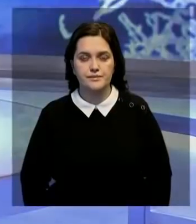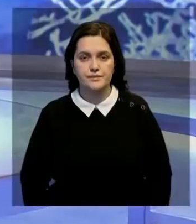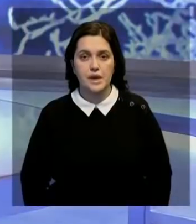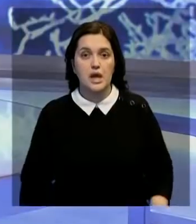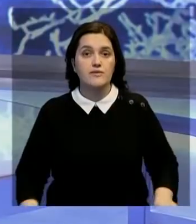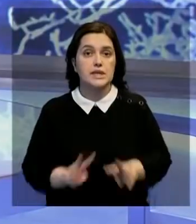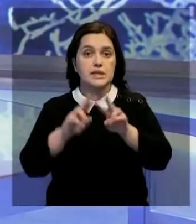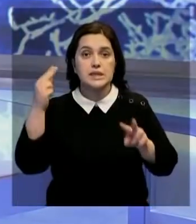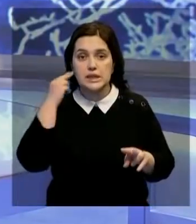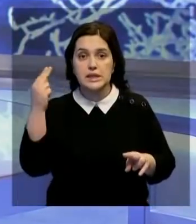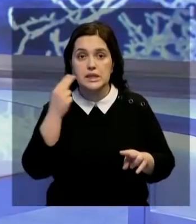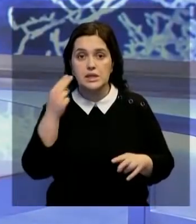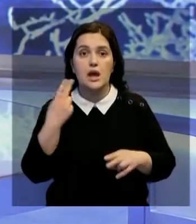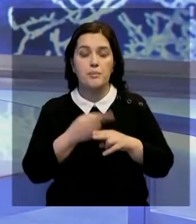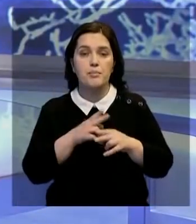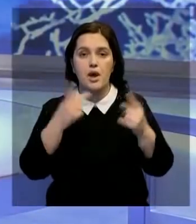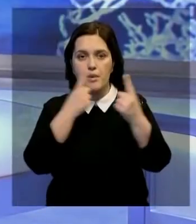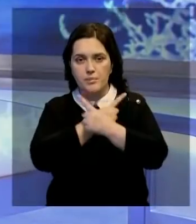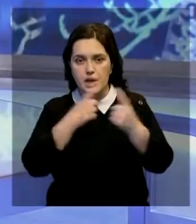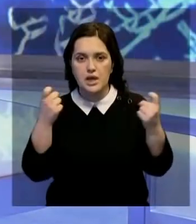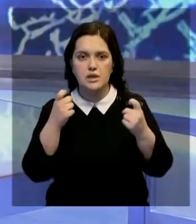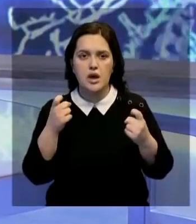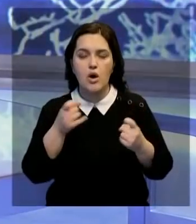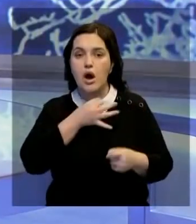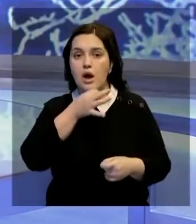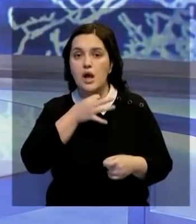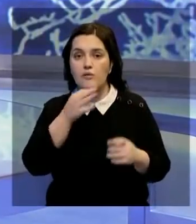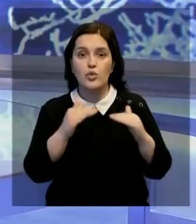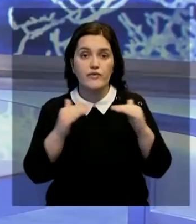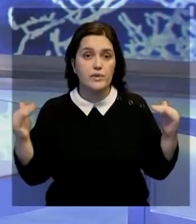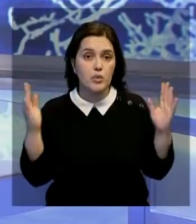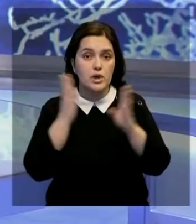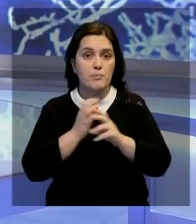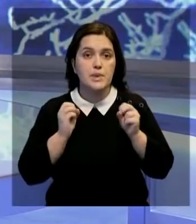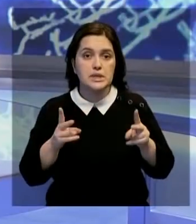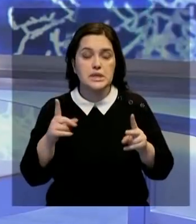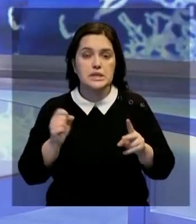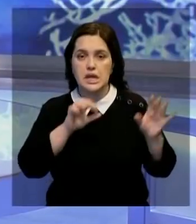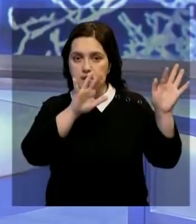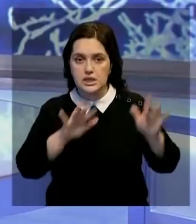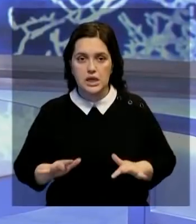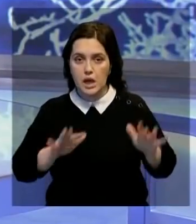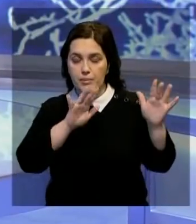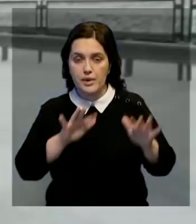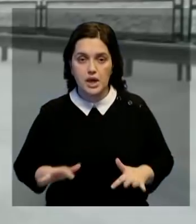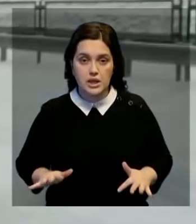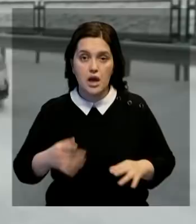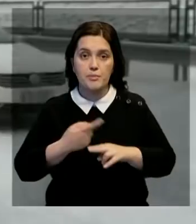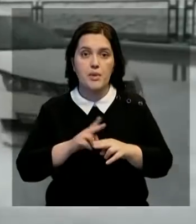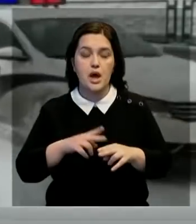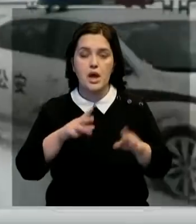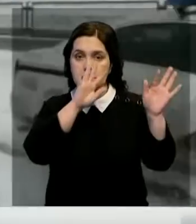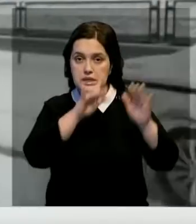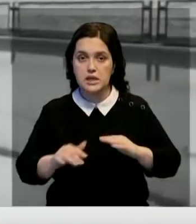Столица Китая и ряде других регионов страны объявили предпоследний оранжевый уровень погодной опасности из-за снегопада. В некоторых